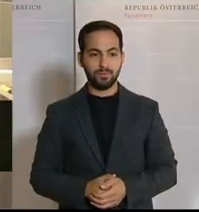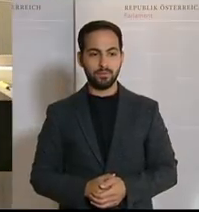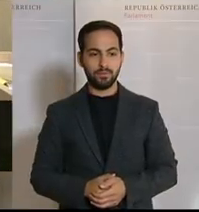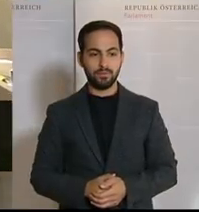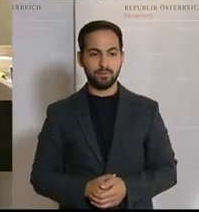-App. geplanten-App.